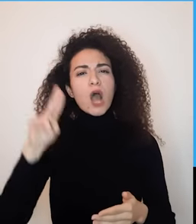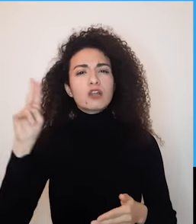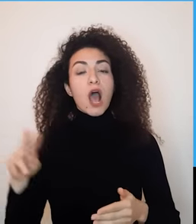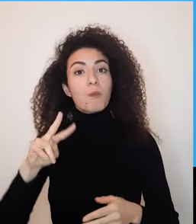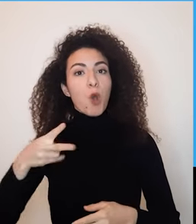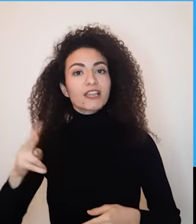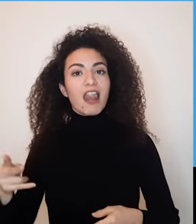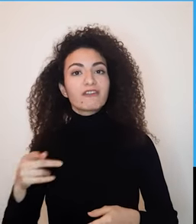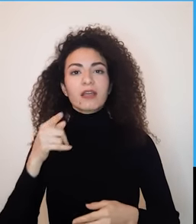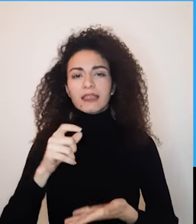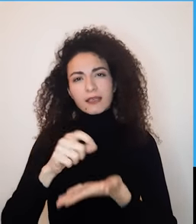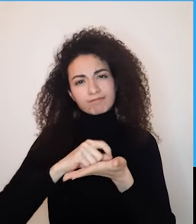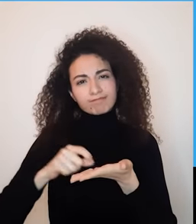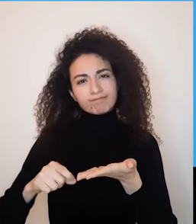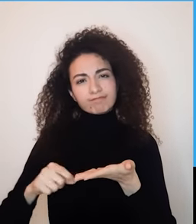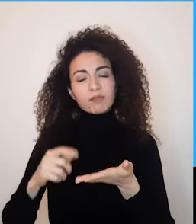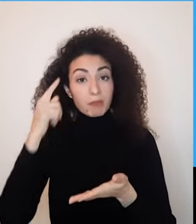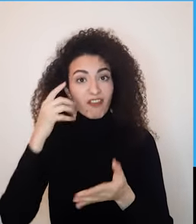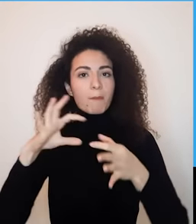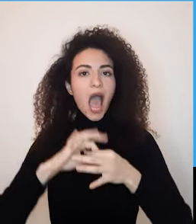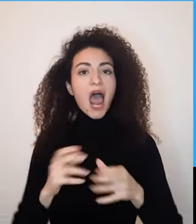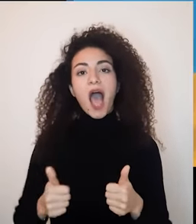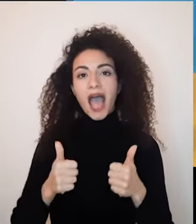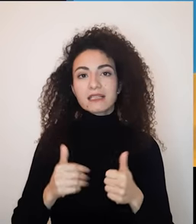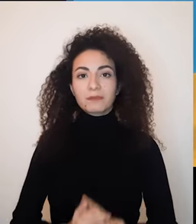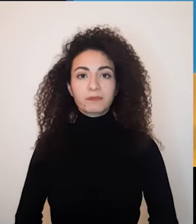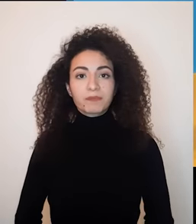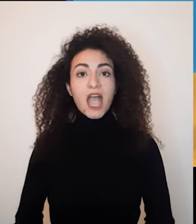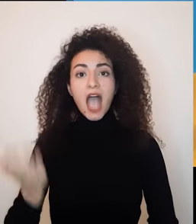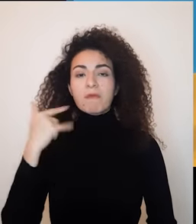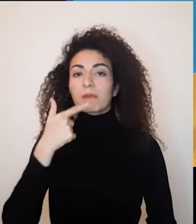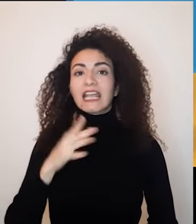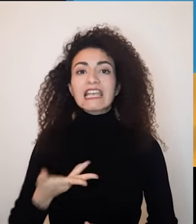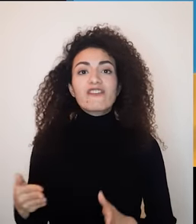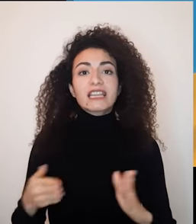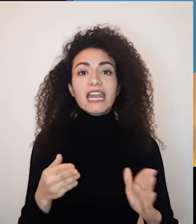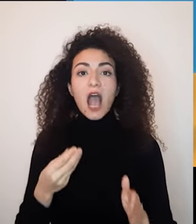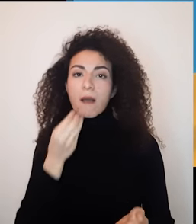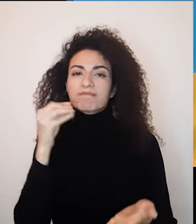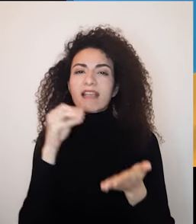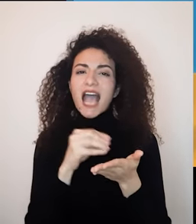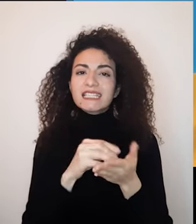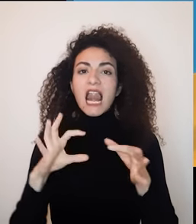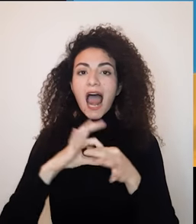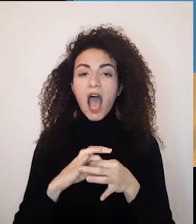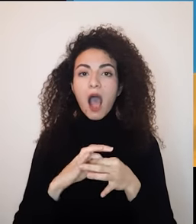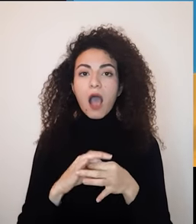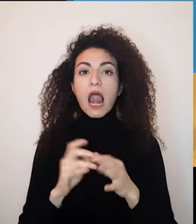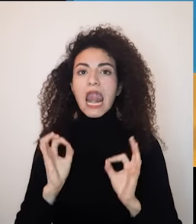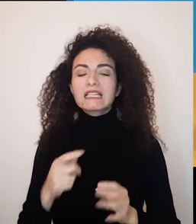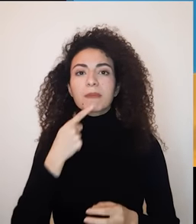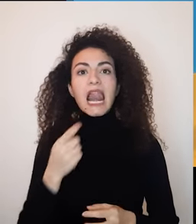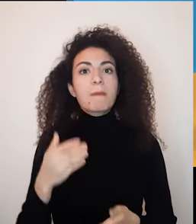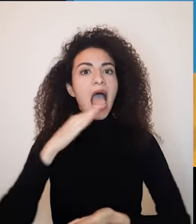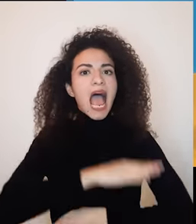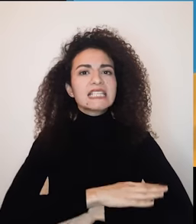بتساعدك أكتر على تقييم دقيق للعلاقة قبل الحديث عن كيفية تغذية العلاقة لابد من التوقف عن